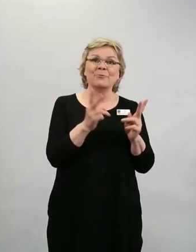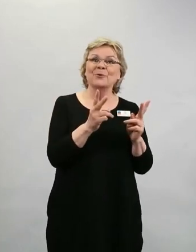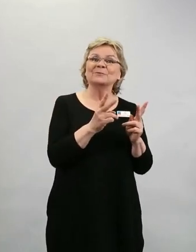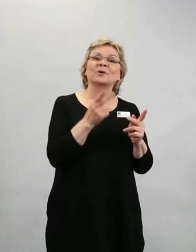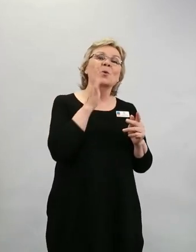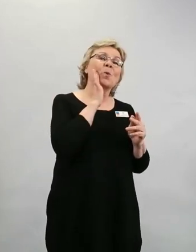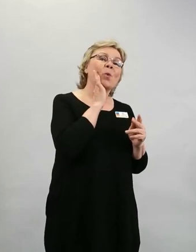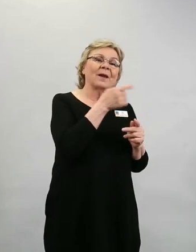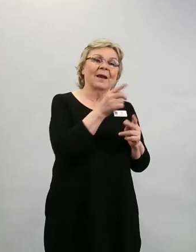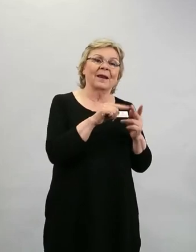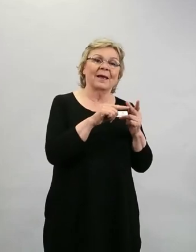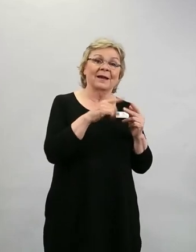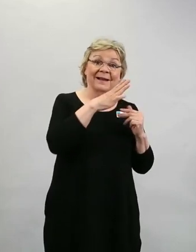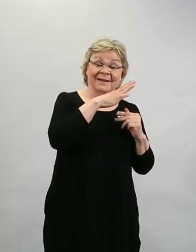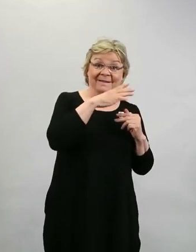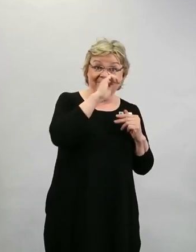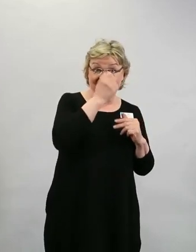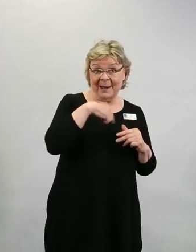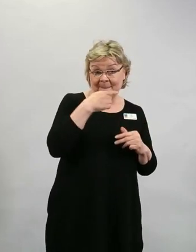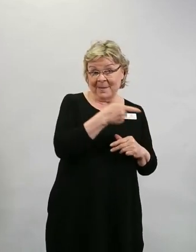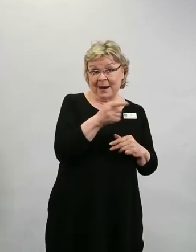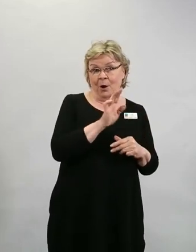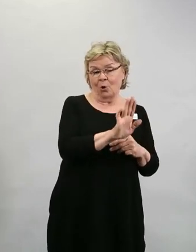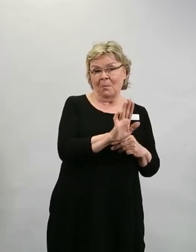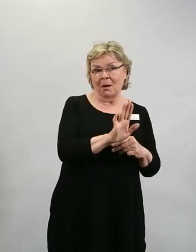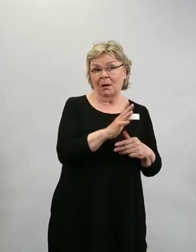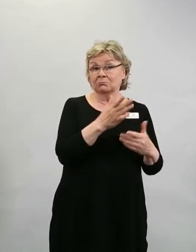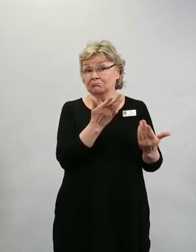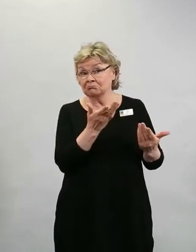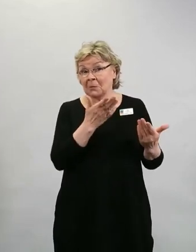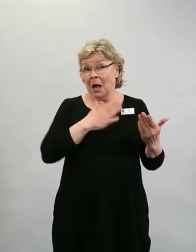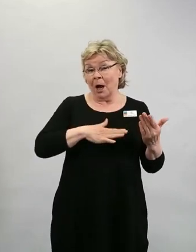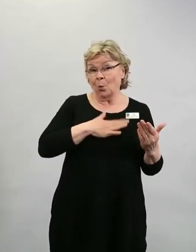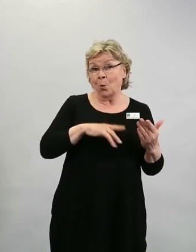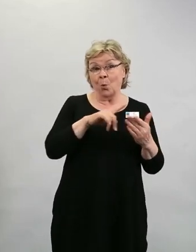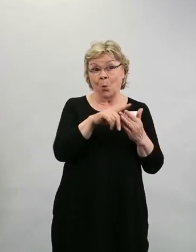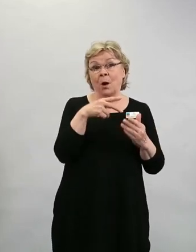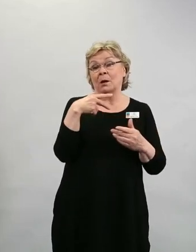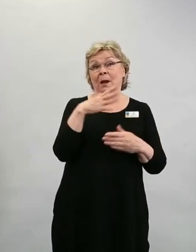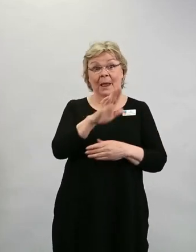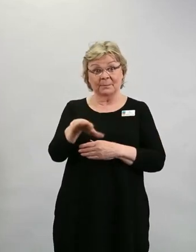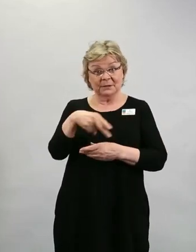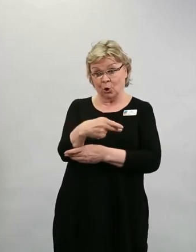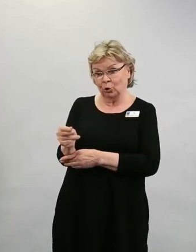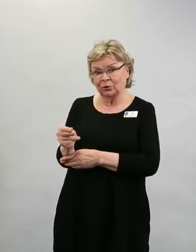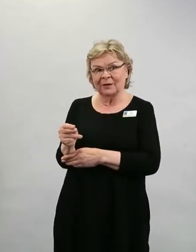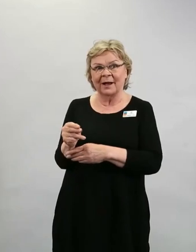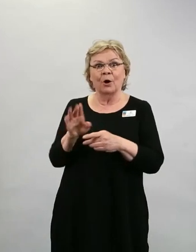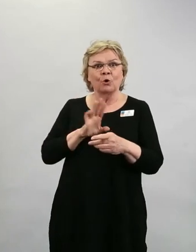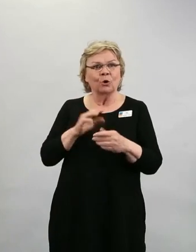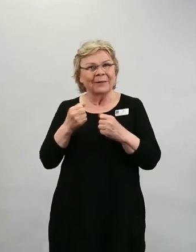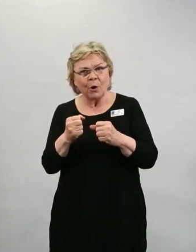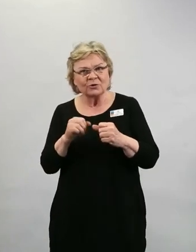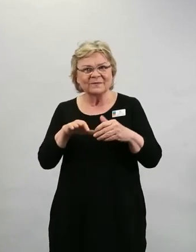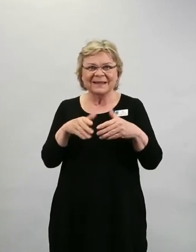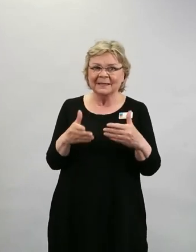rokotuttaa lapsia ja kuinka tehokasta ja turvallista se on, niin tältä pohjalta